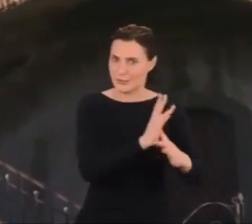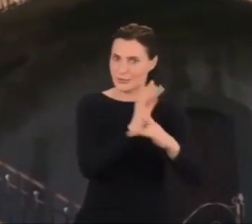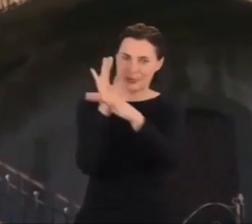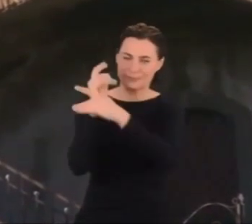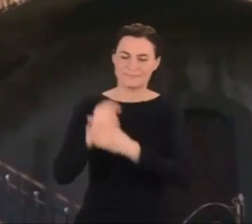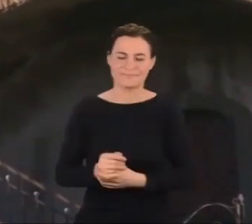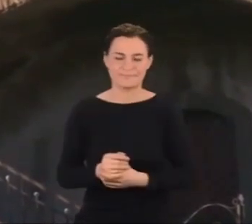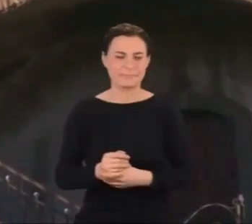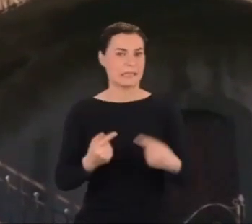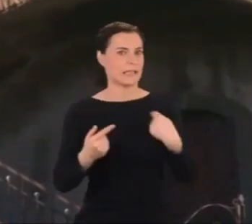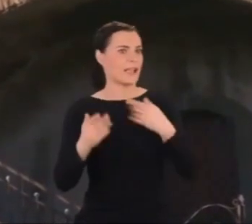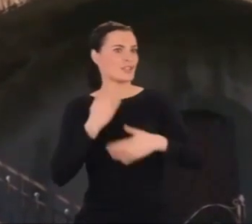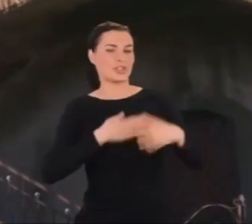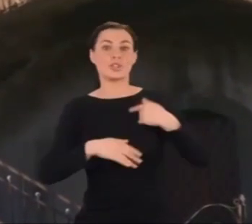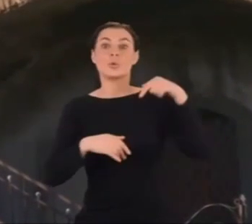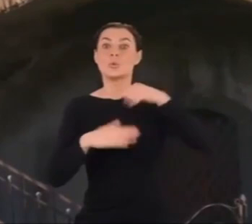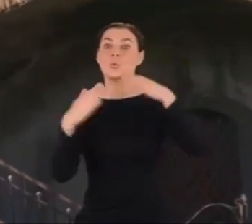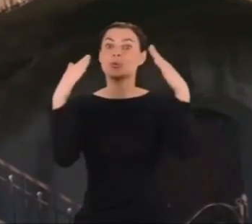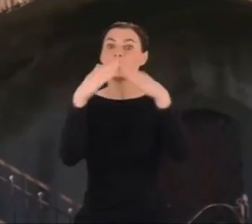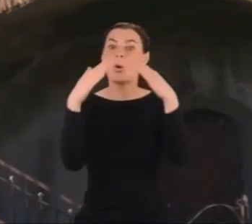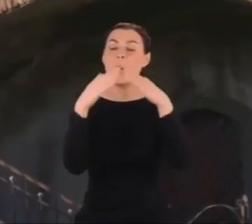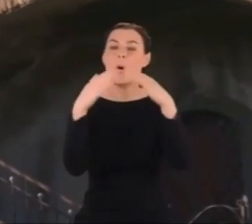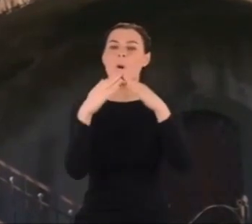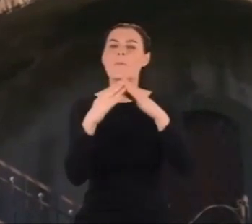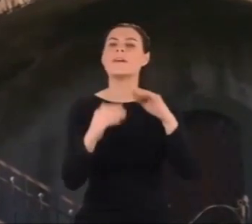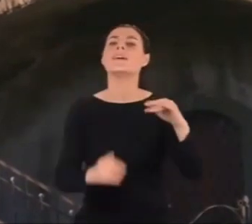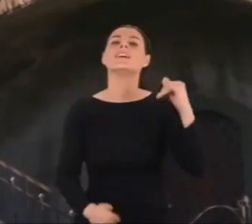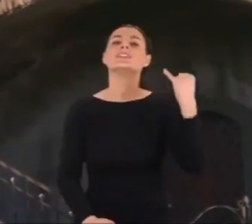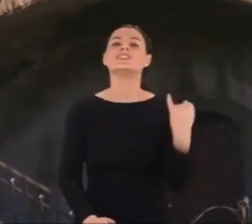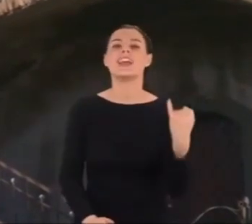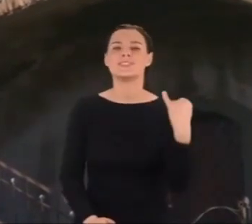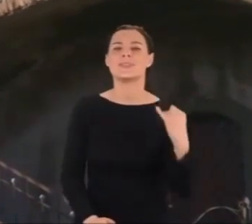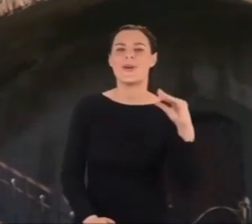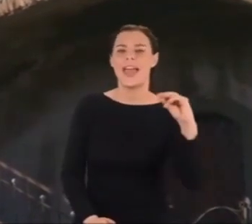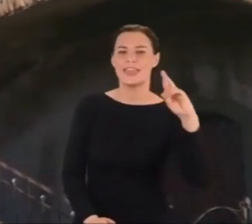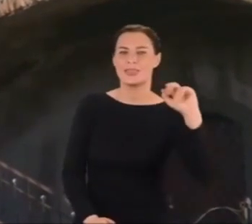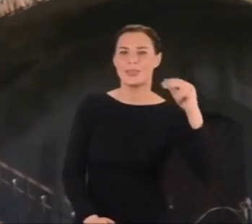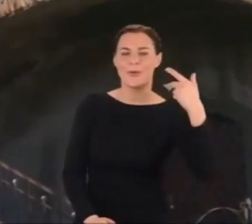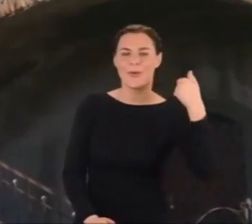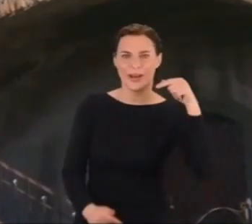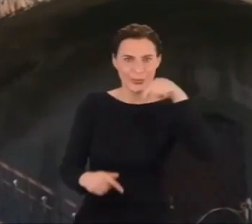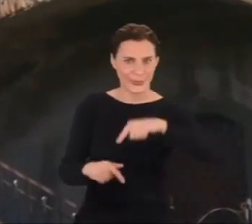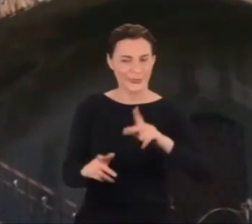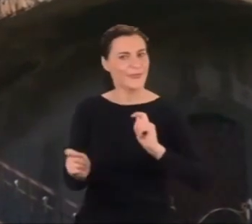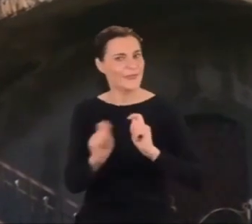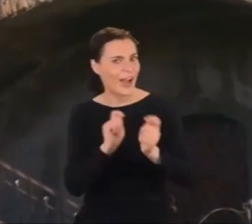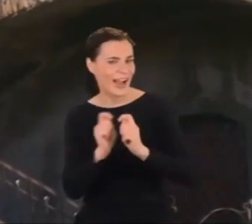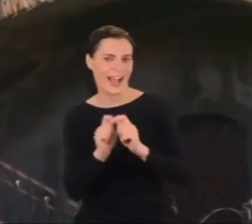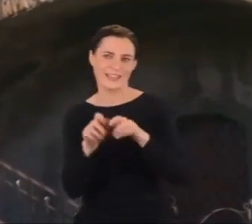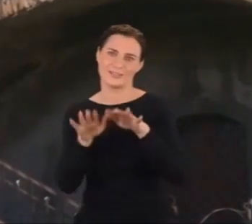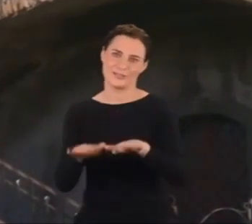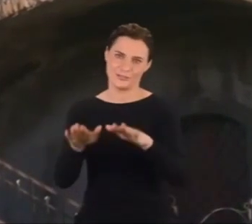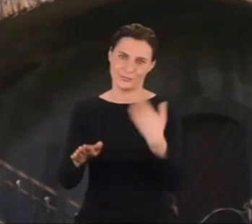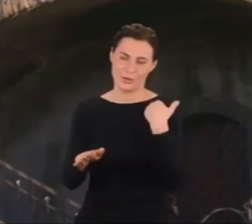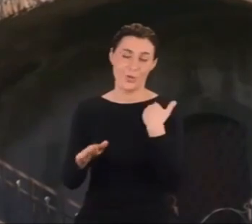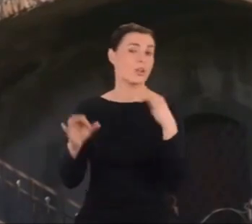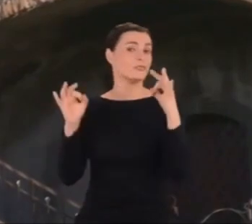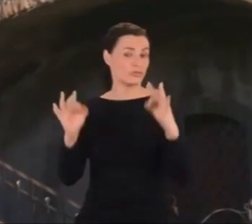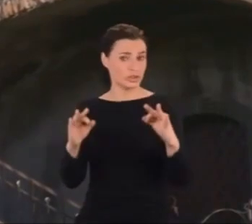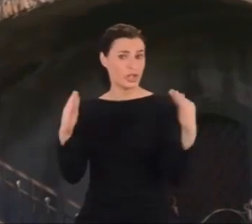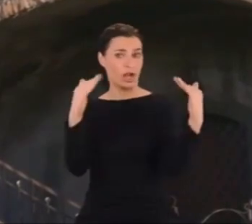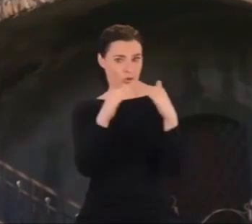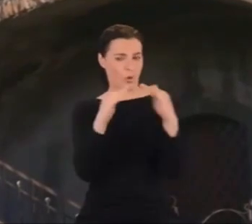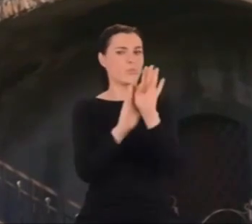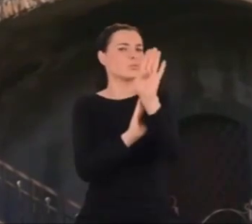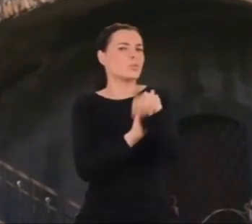Cieszę się, że mogę odwiedzić dom, gdzie spędzał wakacje mały Ettore. Tak, przyjeżdżali całą rodziną. Dziś dom stoi pusty, ale